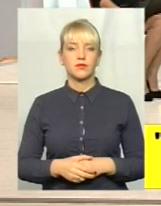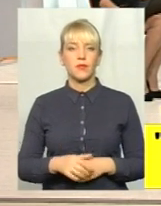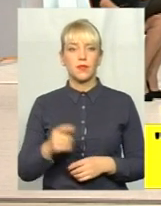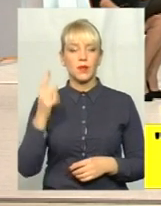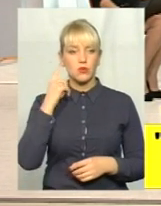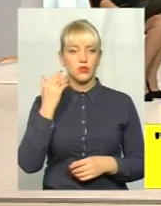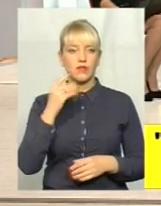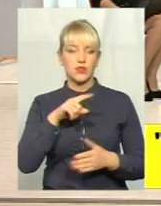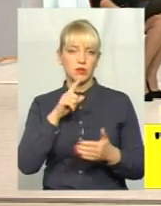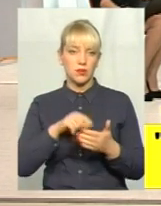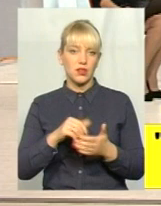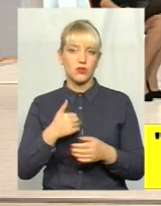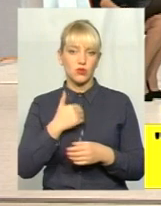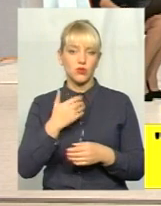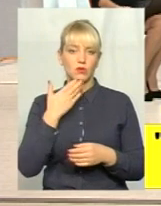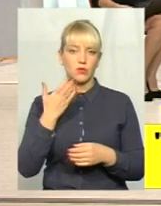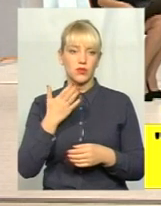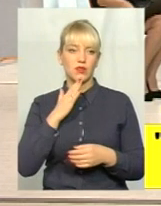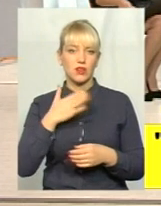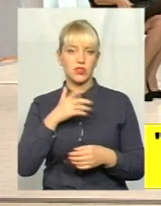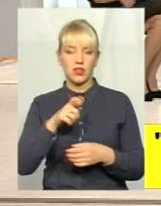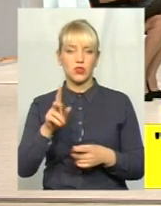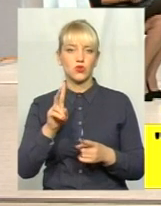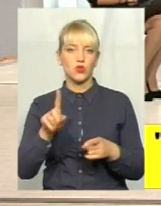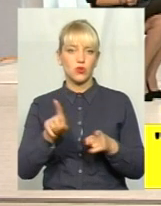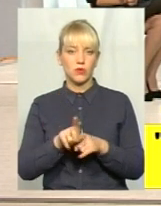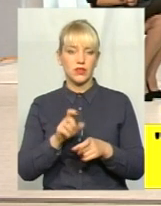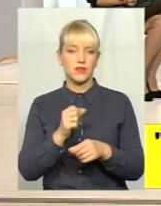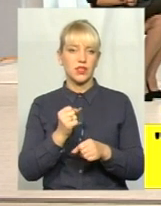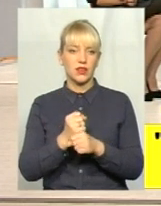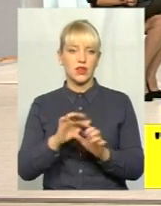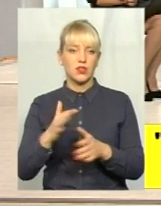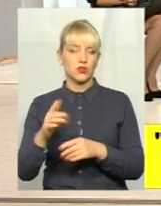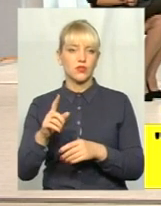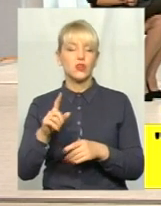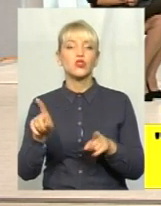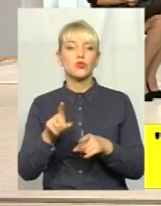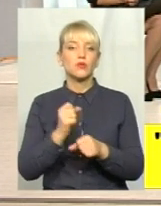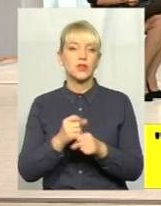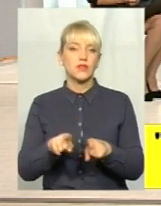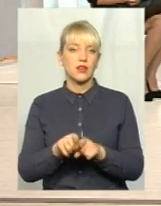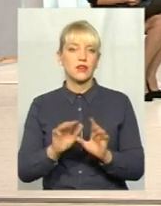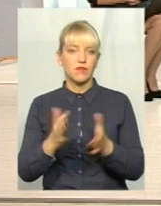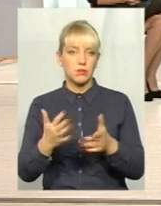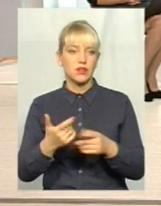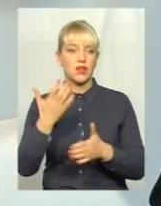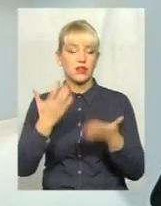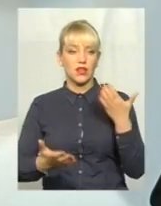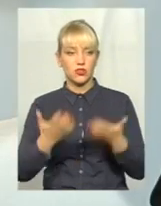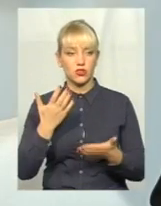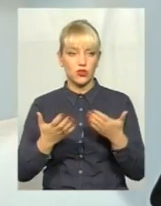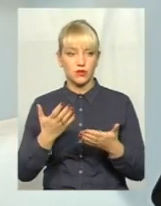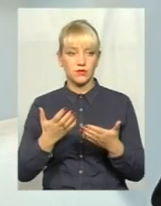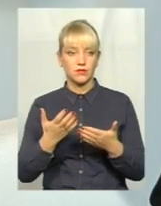прошу дуже коротко прокоментувати наші глядачі, що робити у таких випадках, все ж таки. Ну, знову ж таки, якщо…